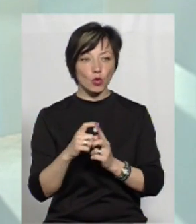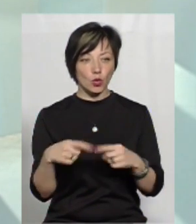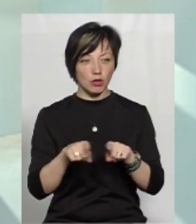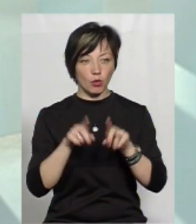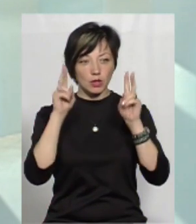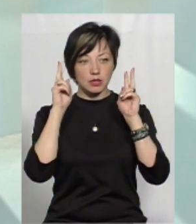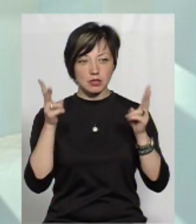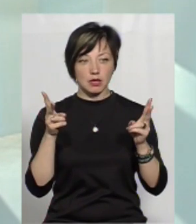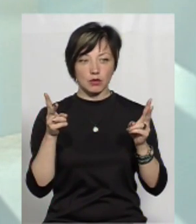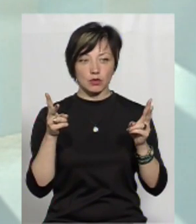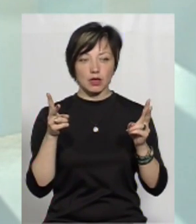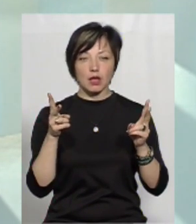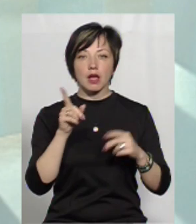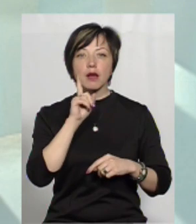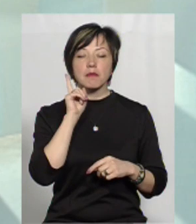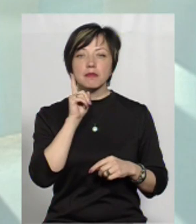знають.